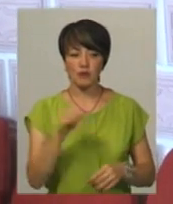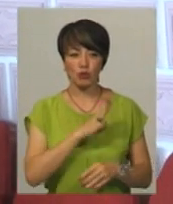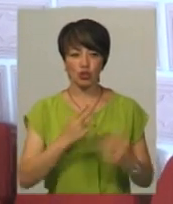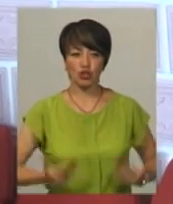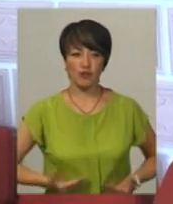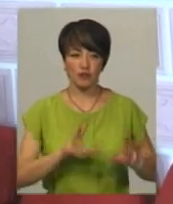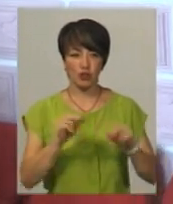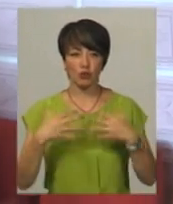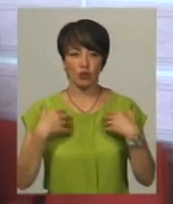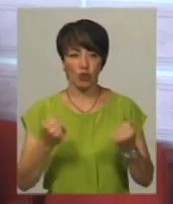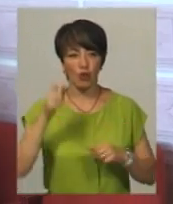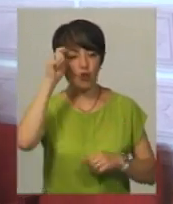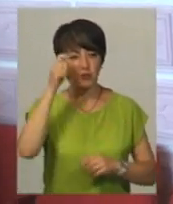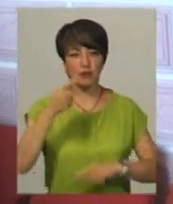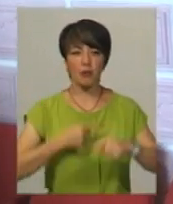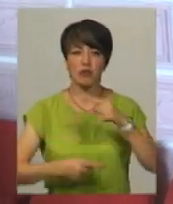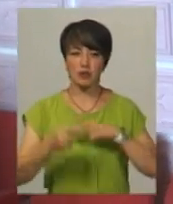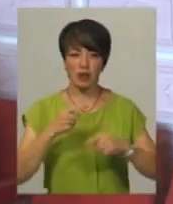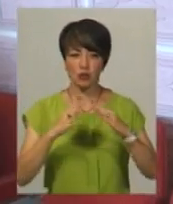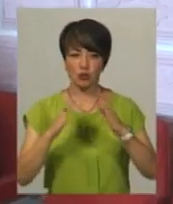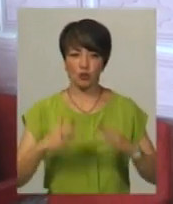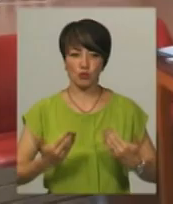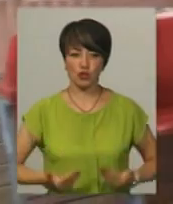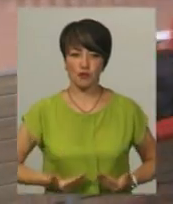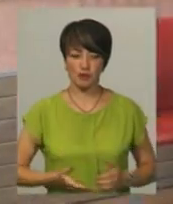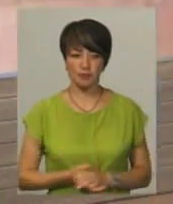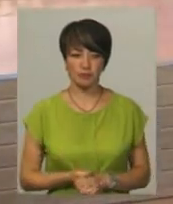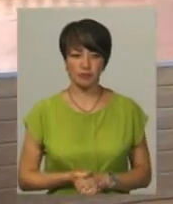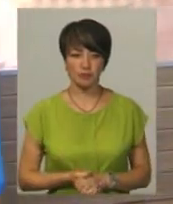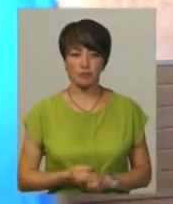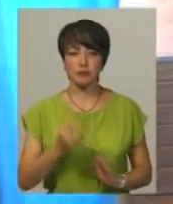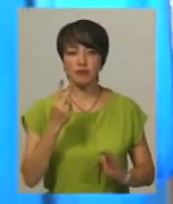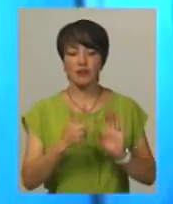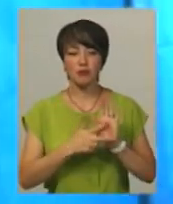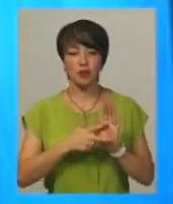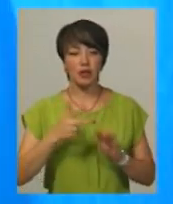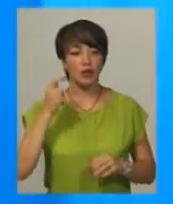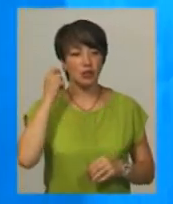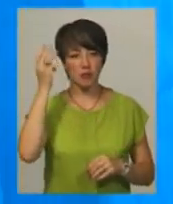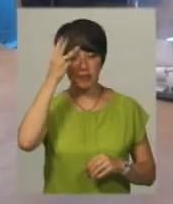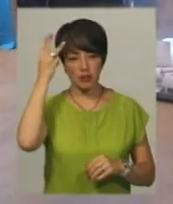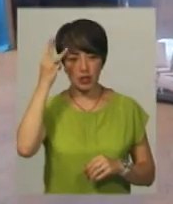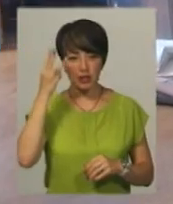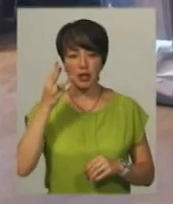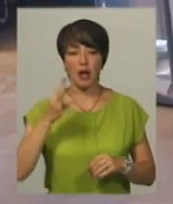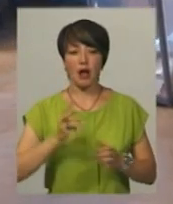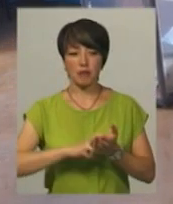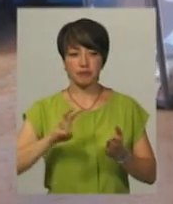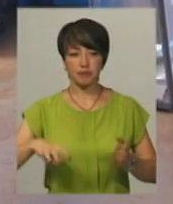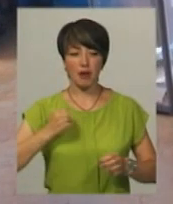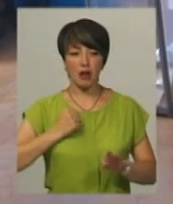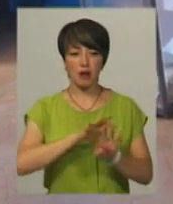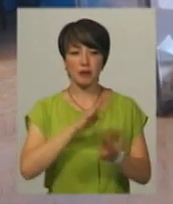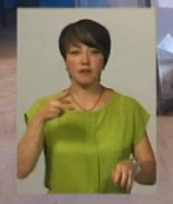живі, здорові, щоб ті хлопці поверталися до того, щоб живі. 28-річний хмельничанин Володимир Поліщук демобілізувався у